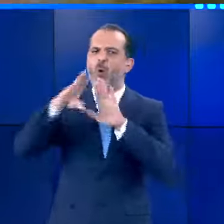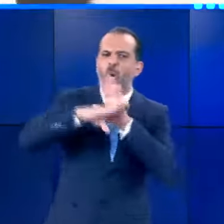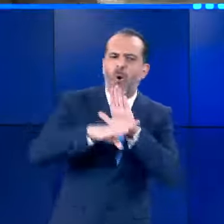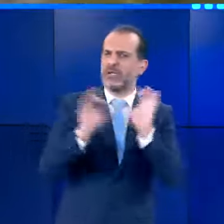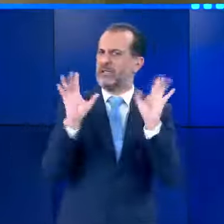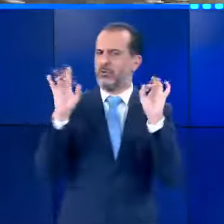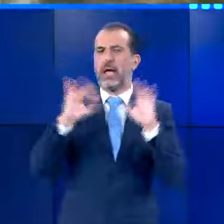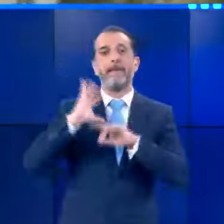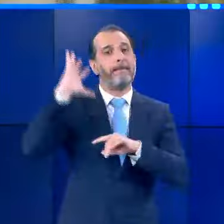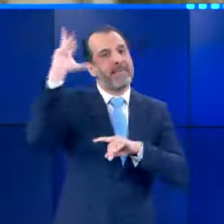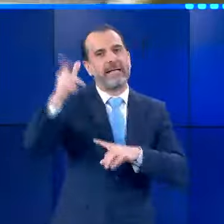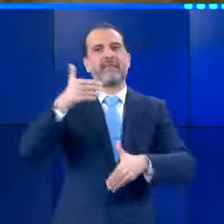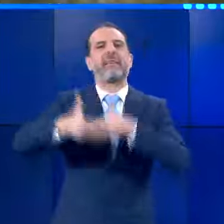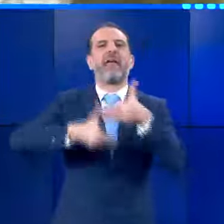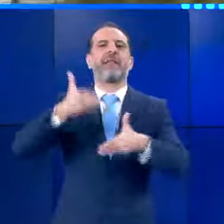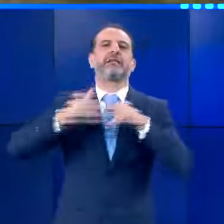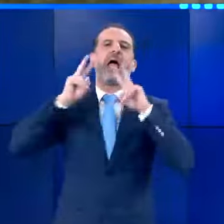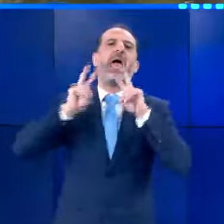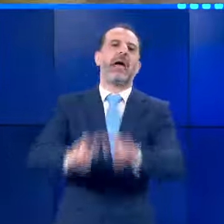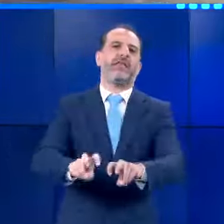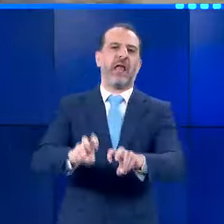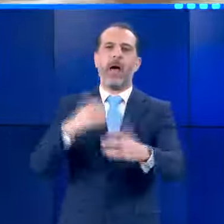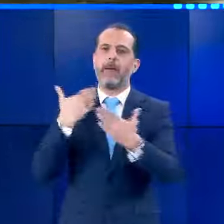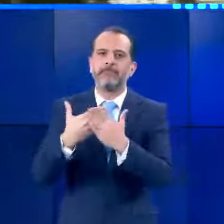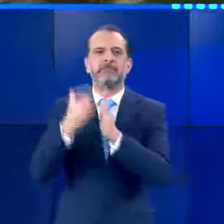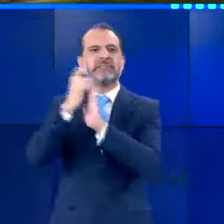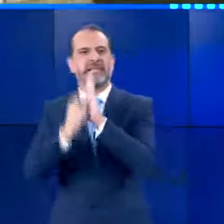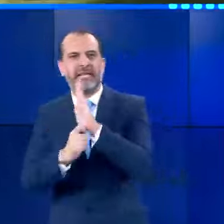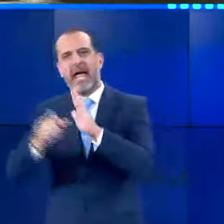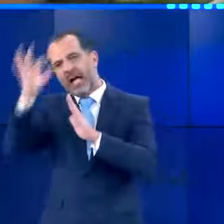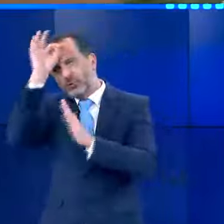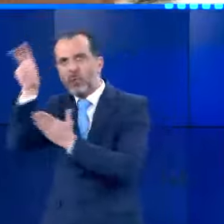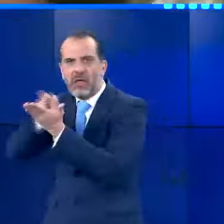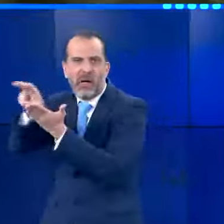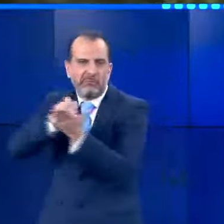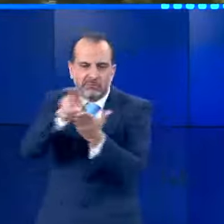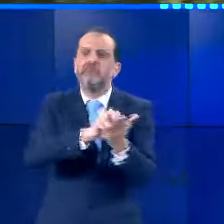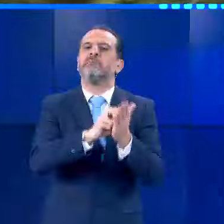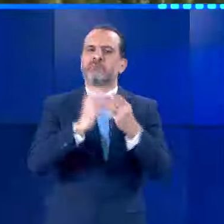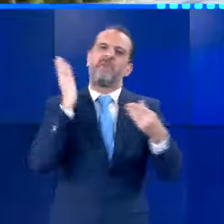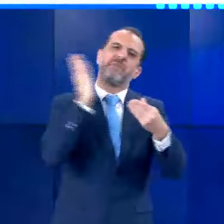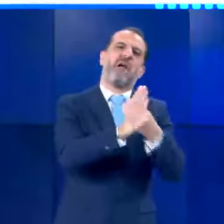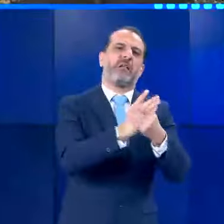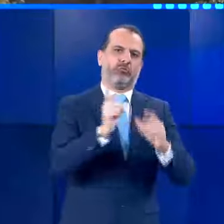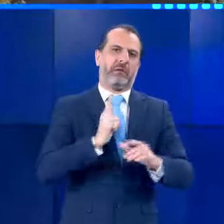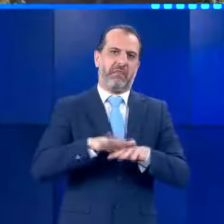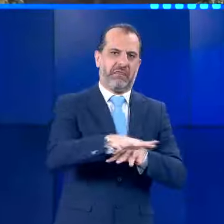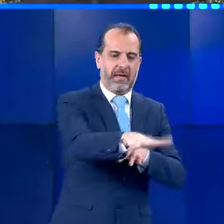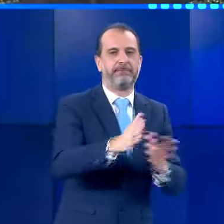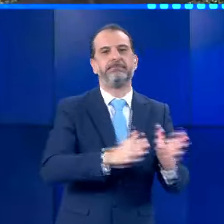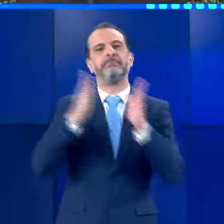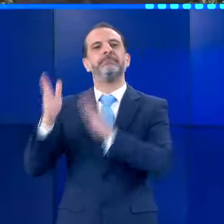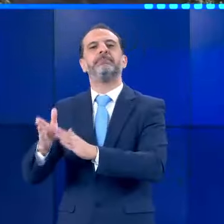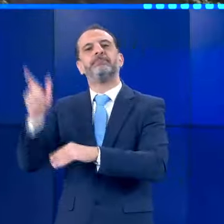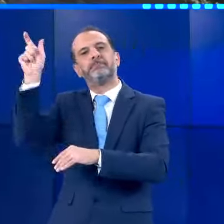έως ότου ολοκληρωθεί η διαδικασία προκαταρκτικής έρευνας και συγκεντρωθούν όλα τα στοιχεία από την αστυνομία και τις αρμόδιες αρχές. Τώρα όσον αφορά τον 55χρονο